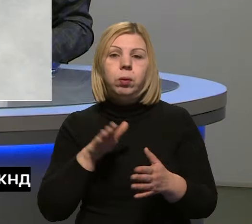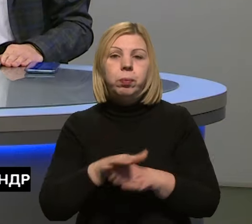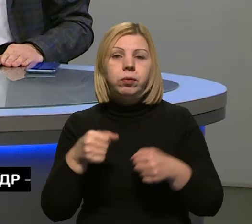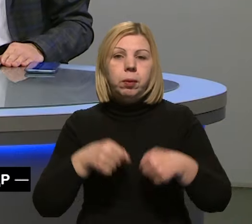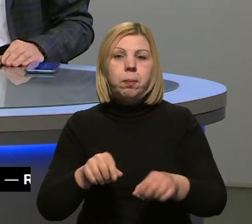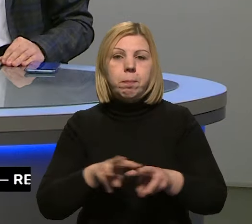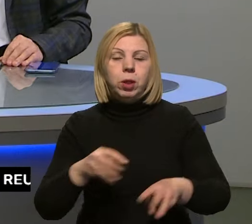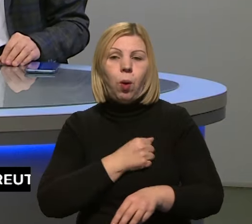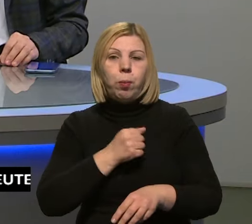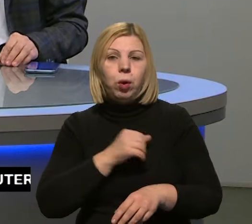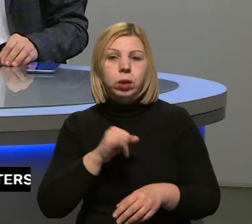Міноборони з питань рекрутингу. питань рекрутингу.